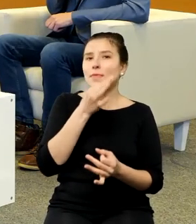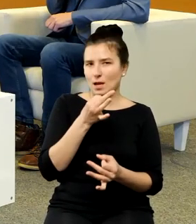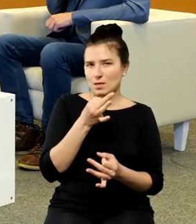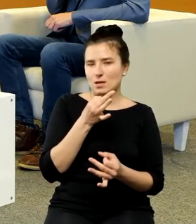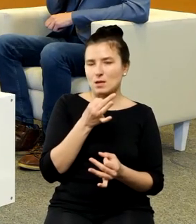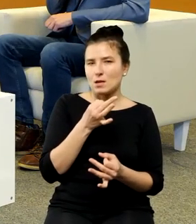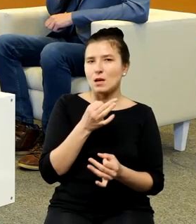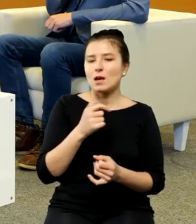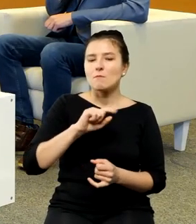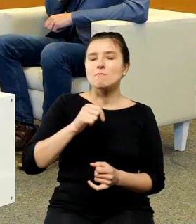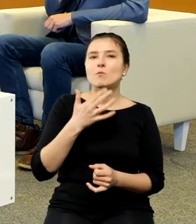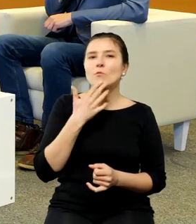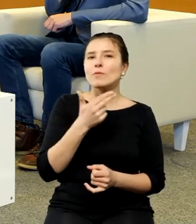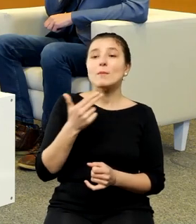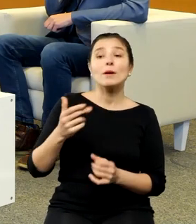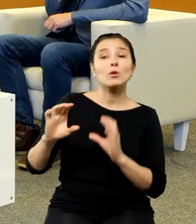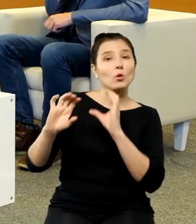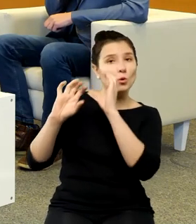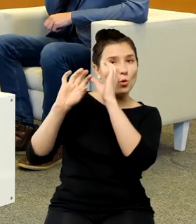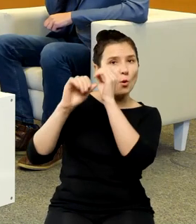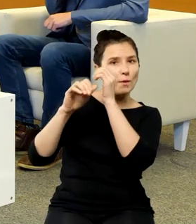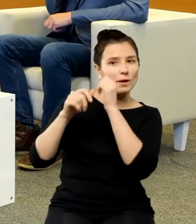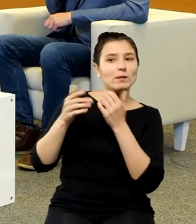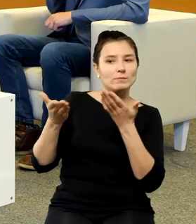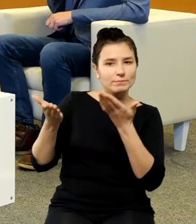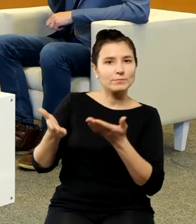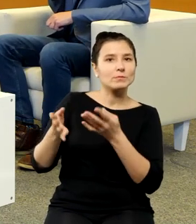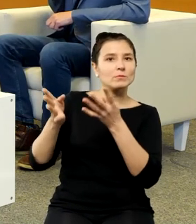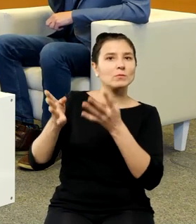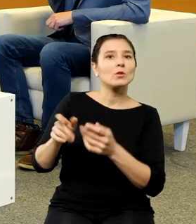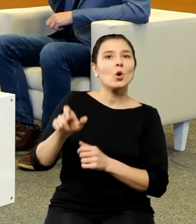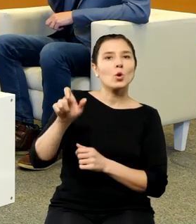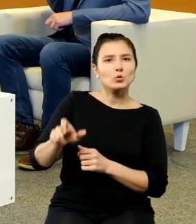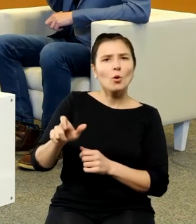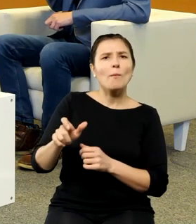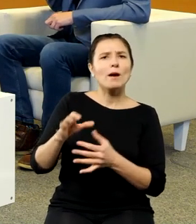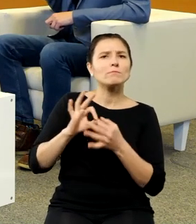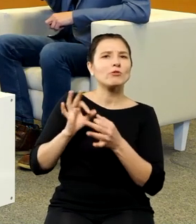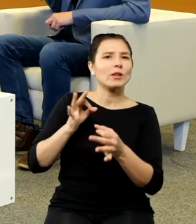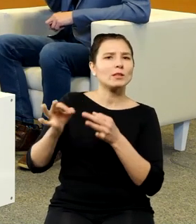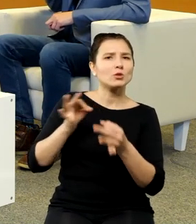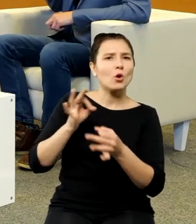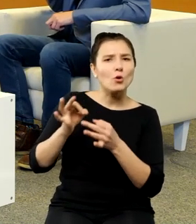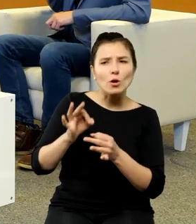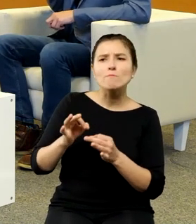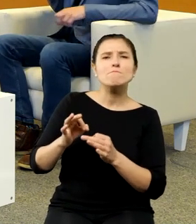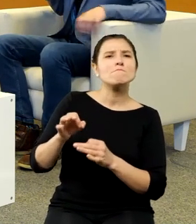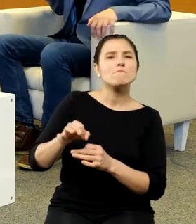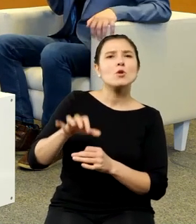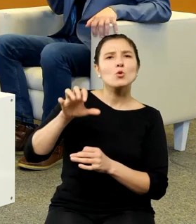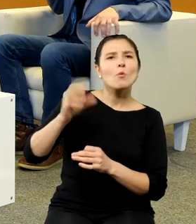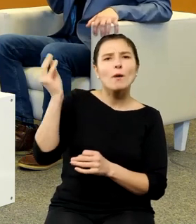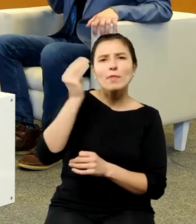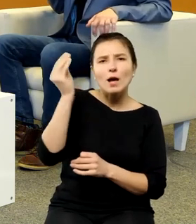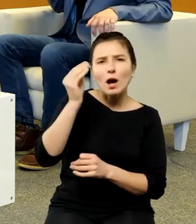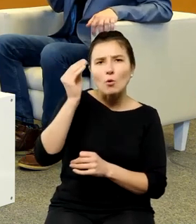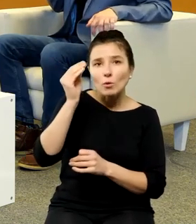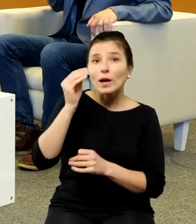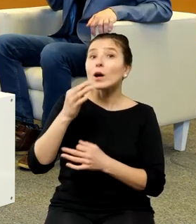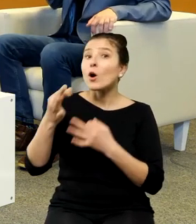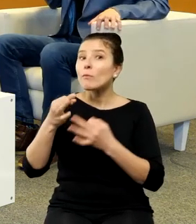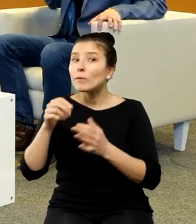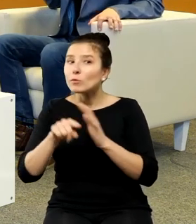mówimy o Koperniku, jako postaci historycznej, jako postaci naukowej do szerokiej publiczności, do dziennikarzy,